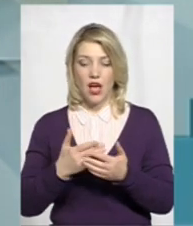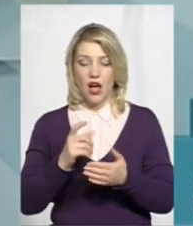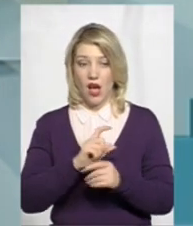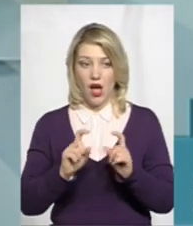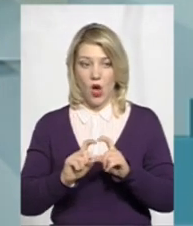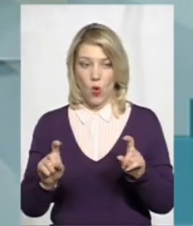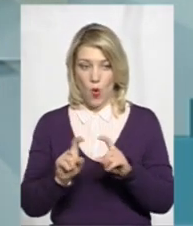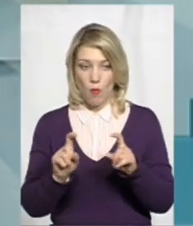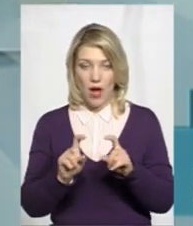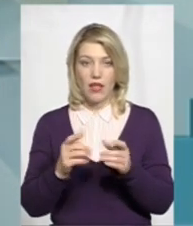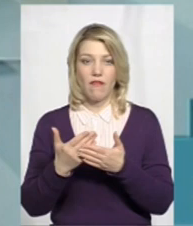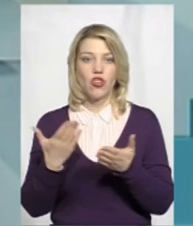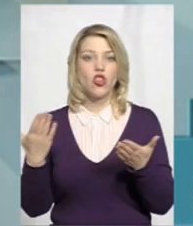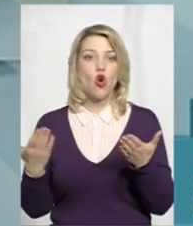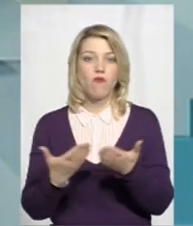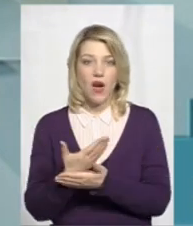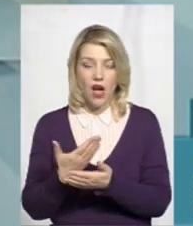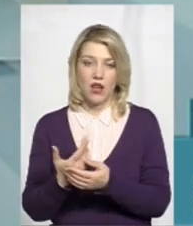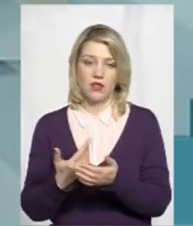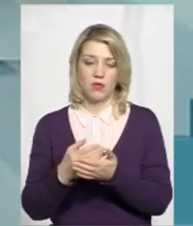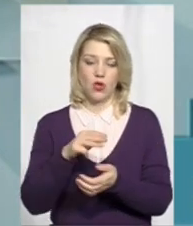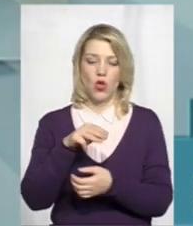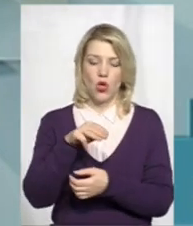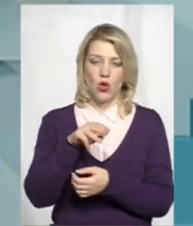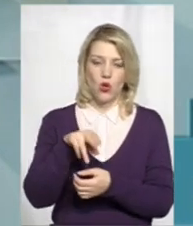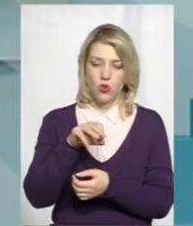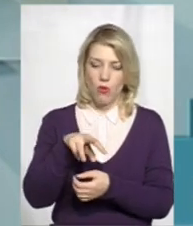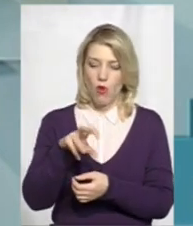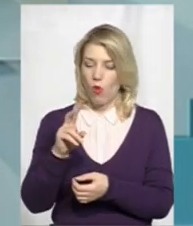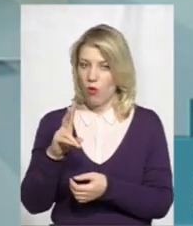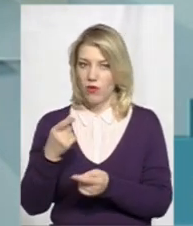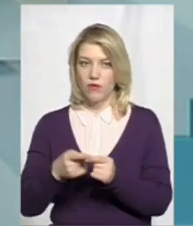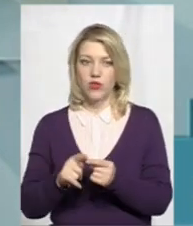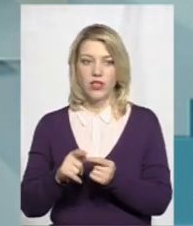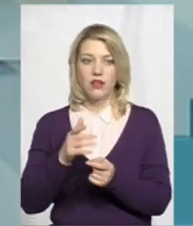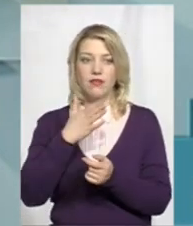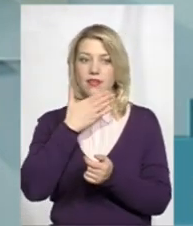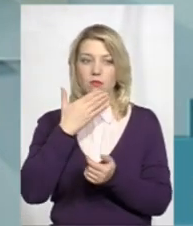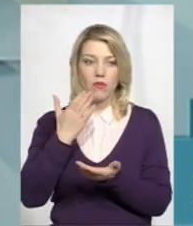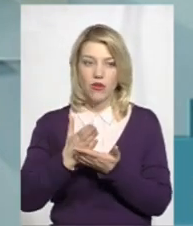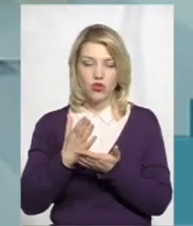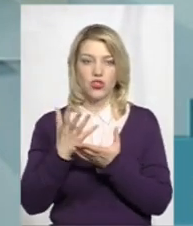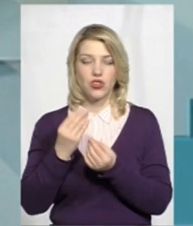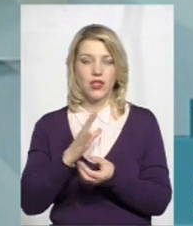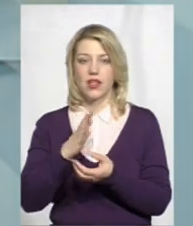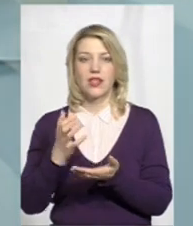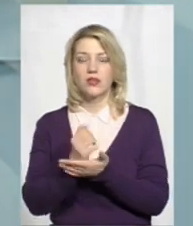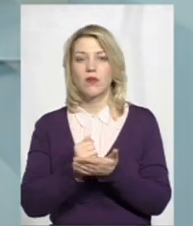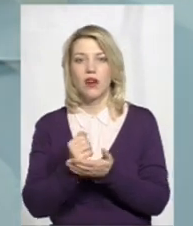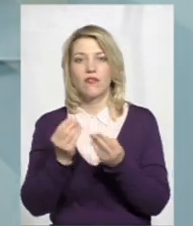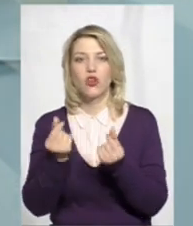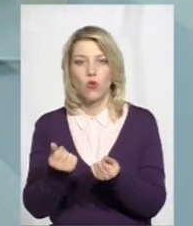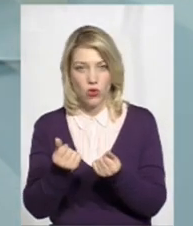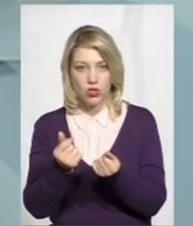будь ТОВЖЕО, будь ККДОМКОМ, Хмельницький, то вони не маючи ще, не назбиравши грошей,